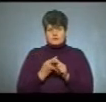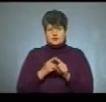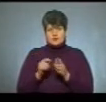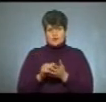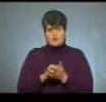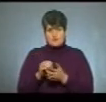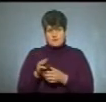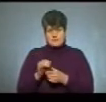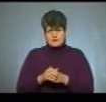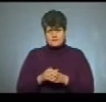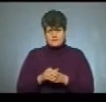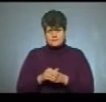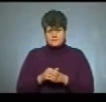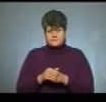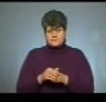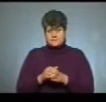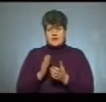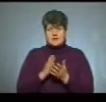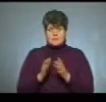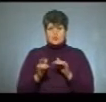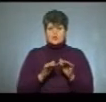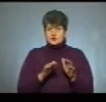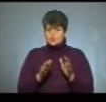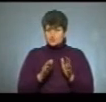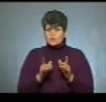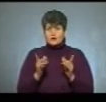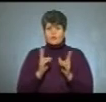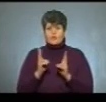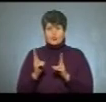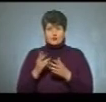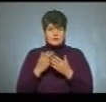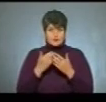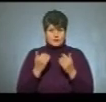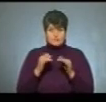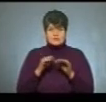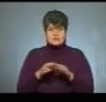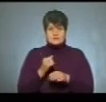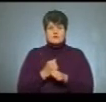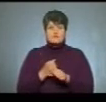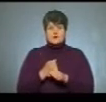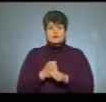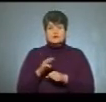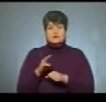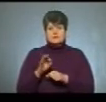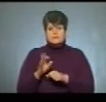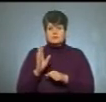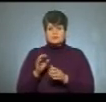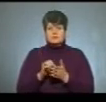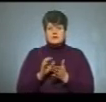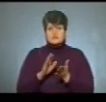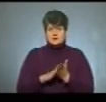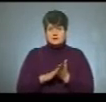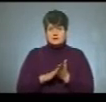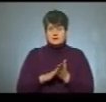документа. Ну, є процедура, якщо в когось його нема, або в процесі виготовлення, то будемо реєструвати